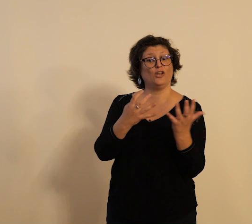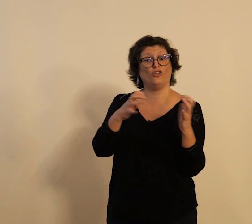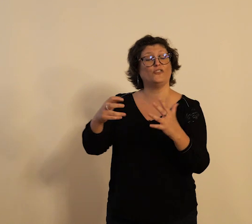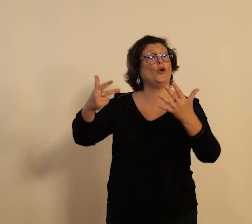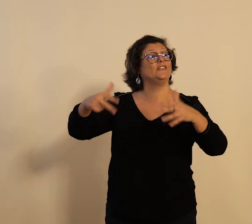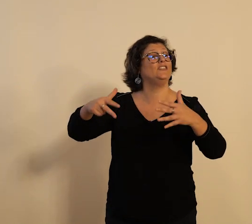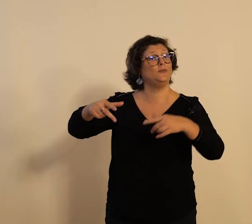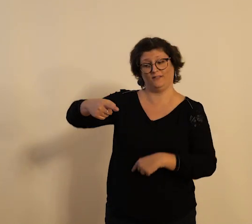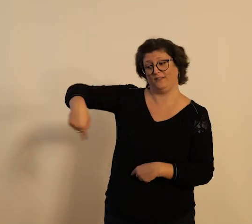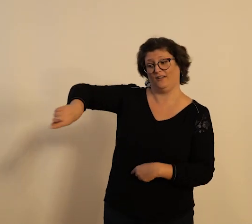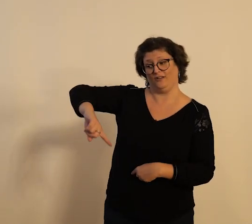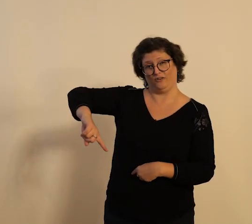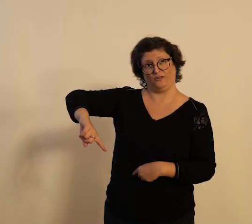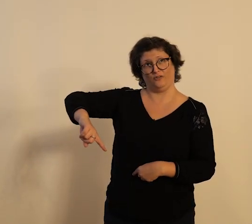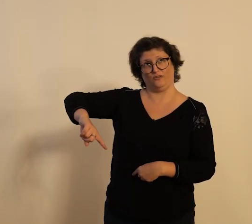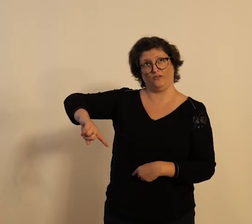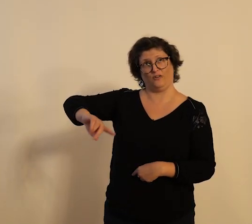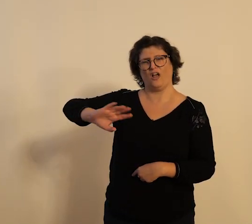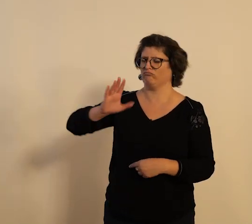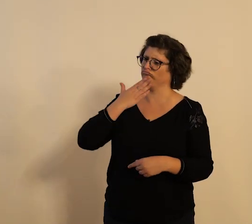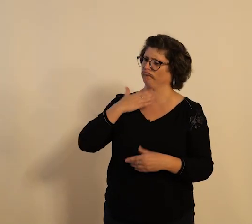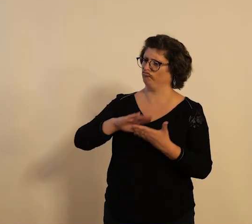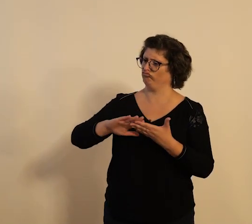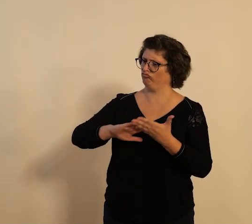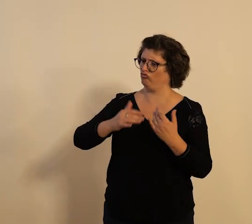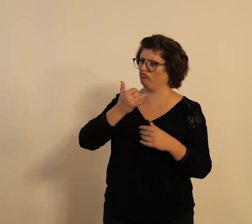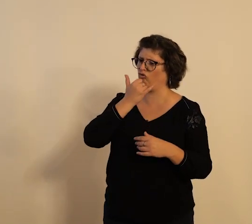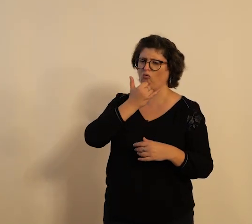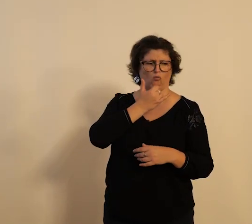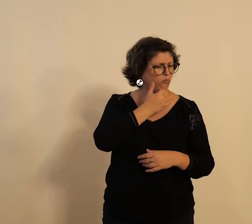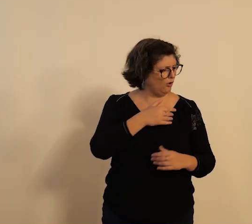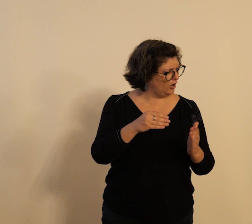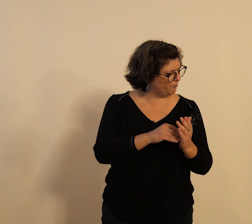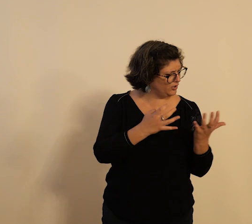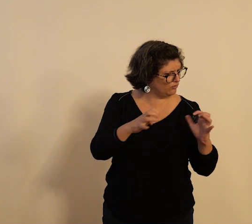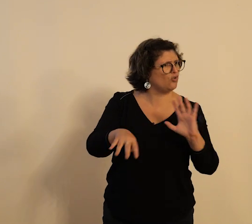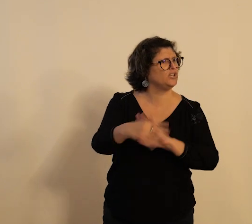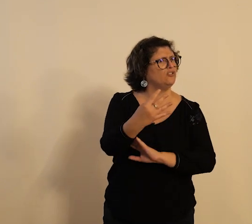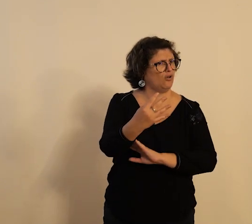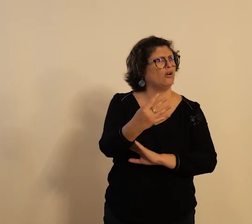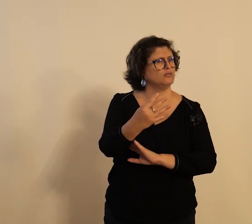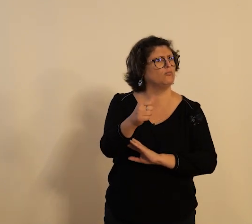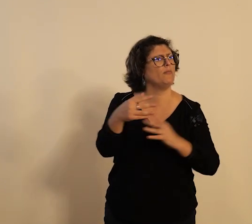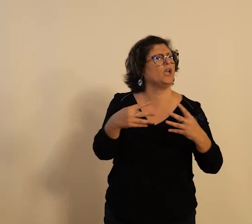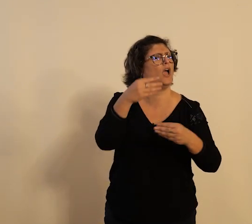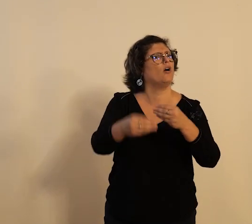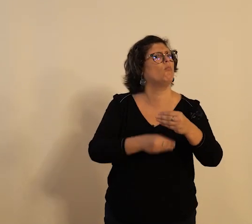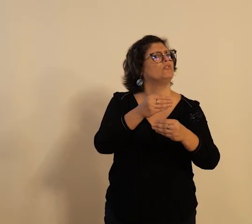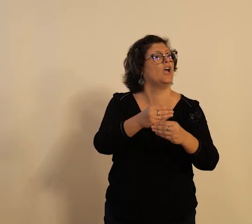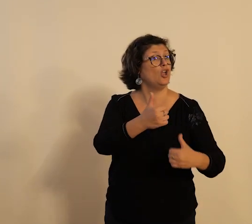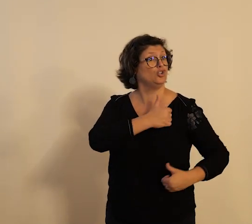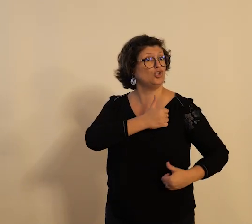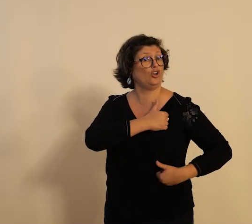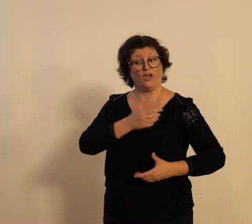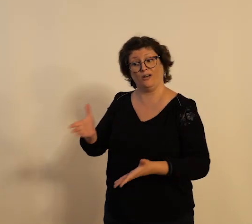pour c'est 1914 on s'est trompé tiens on s'est trompé Nassera c'est 1914 le départ des